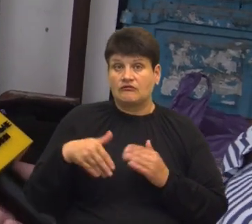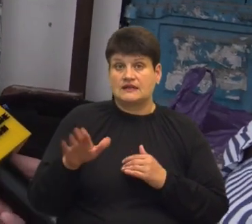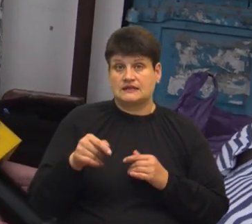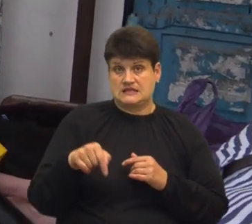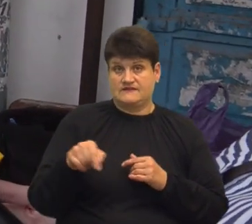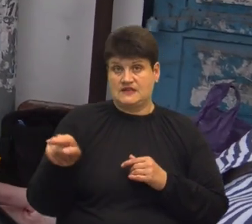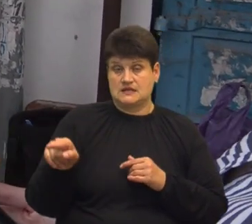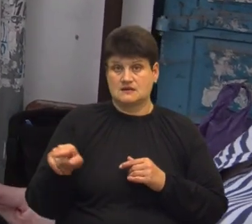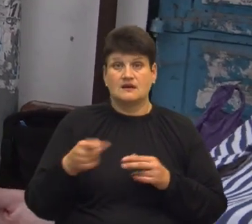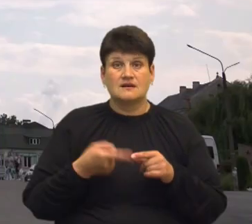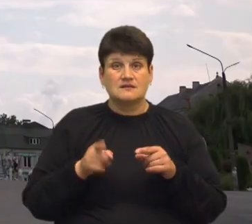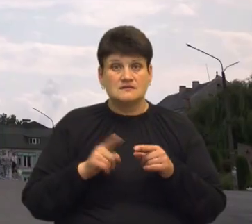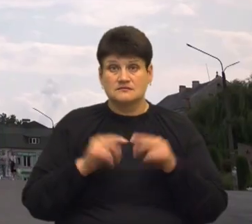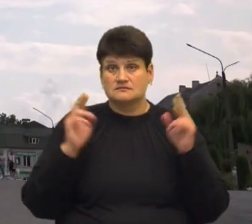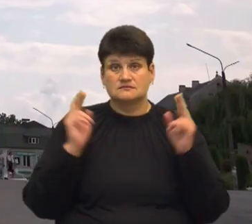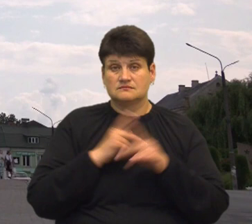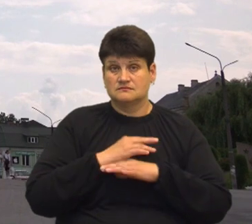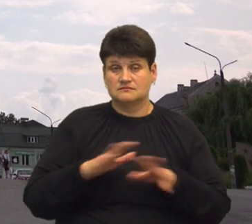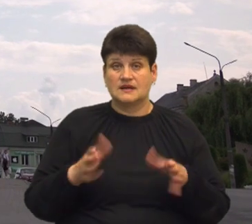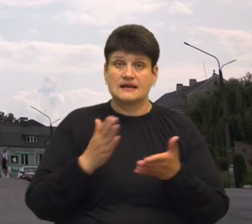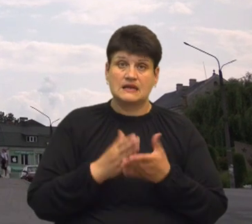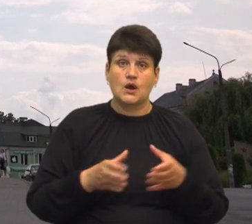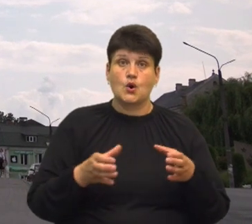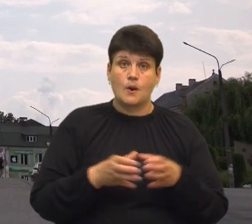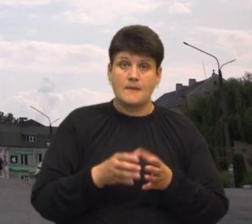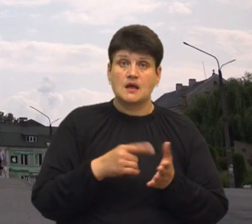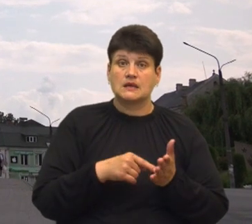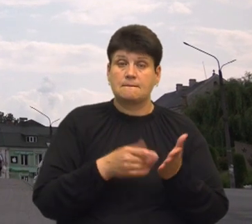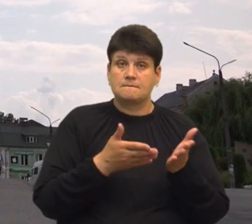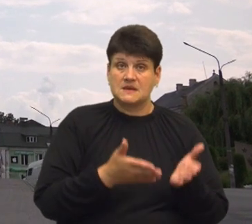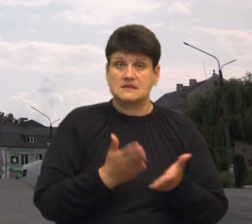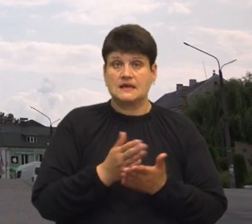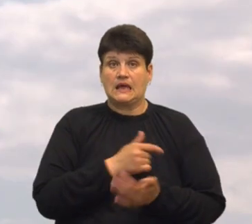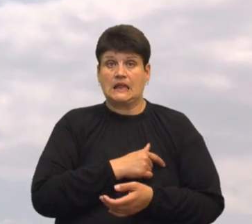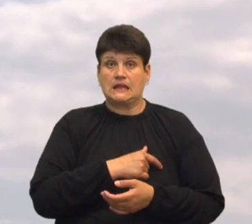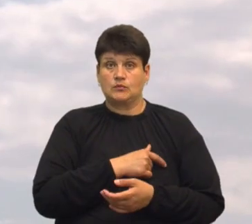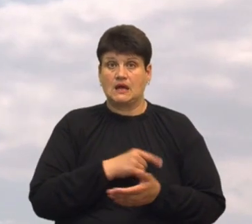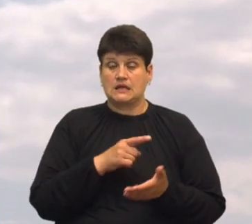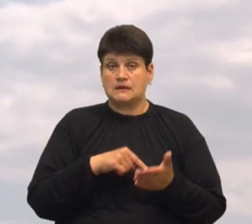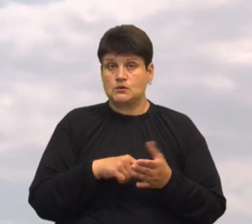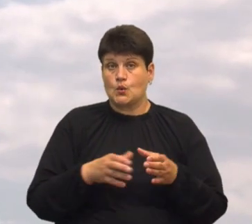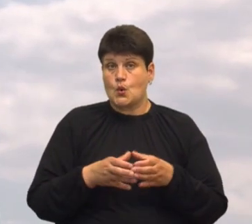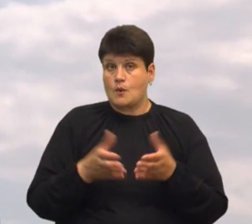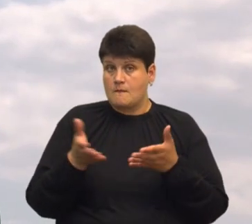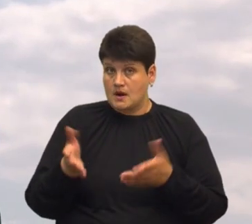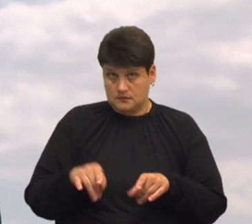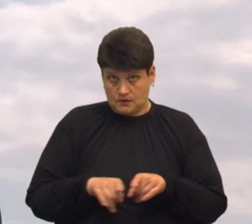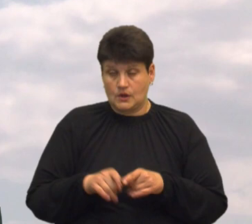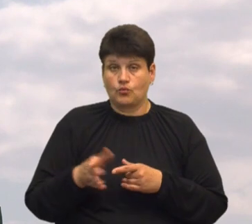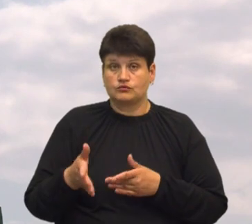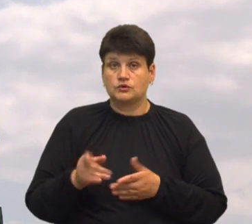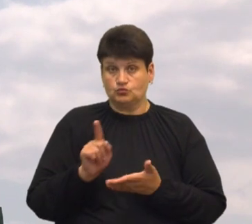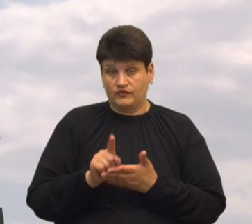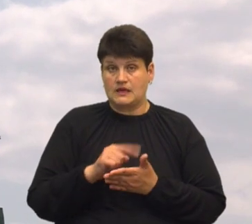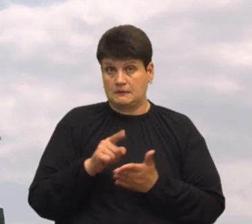абсолютно не по-християнськи. Є громада міста, є депутати нашої міської громади також, вони це питання хай